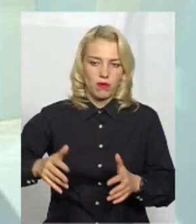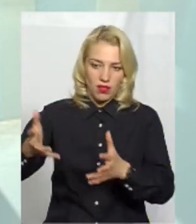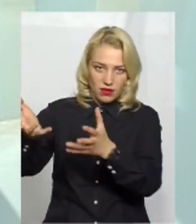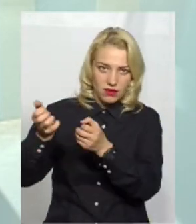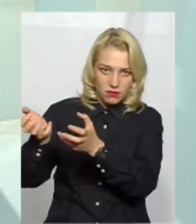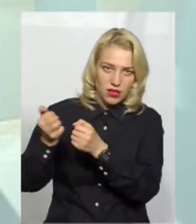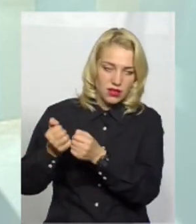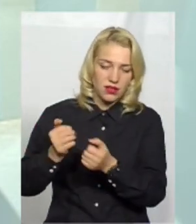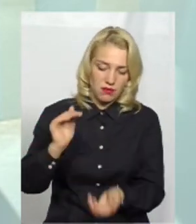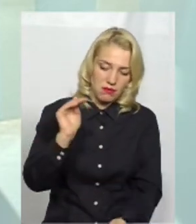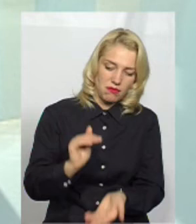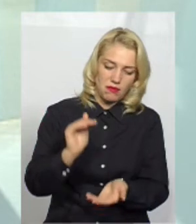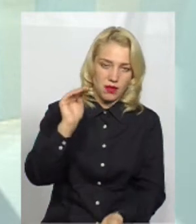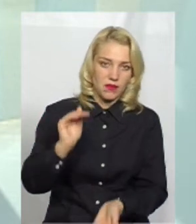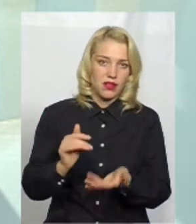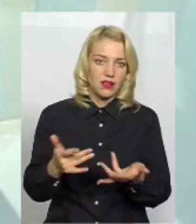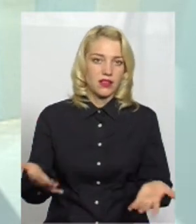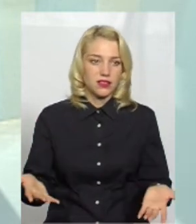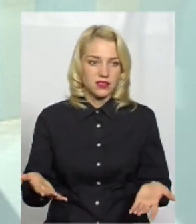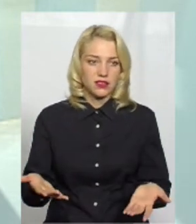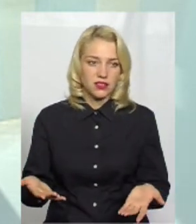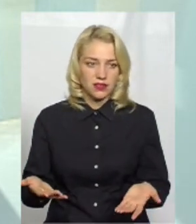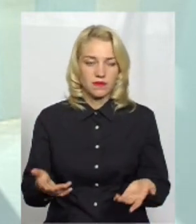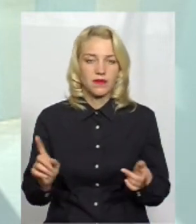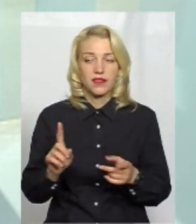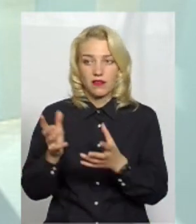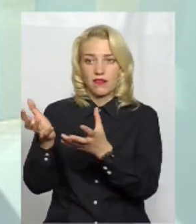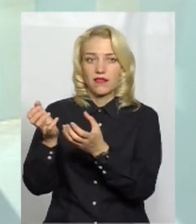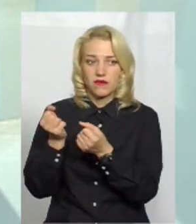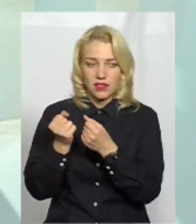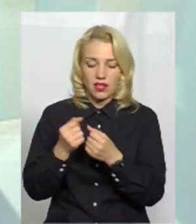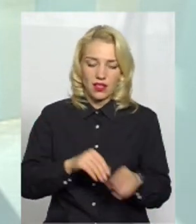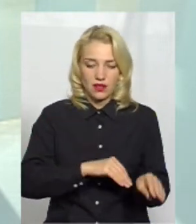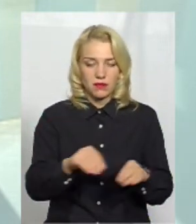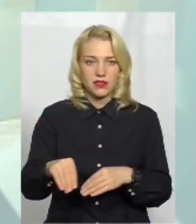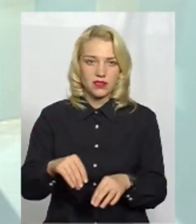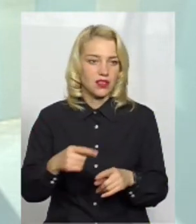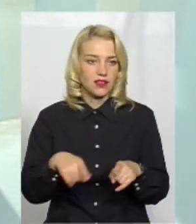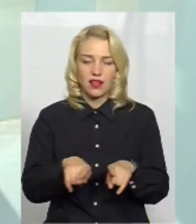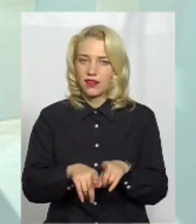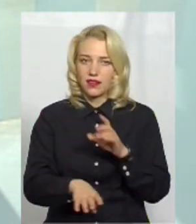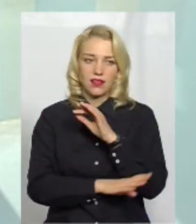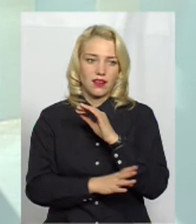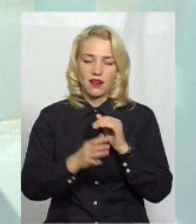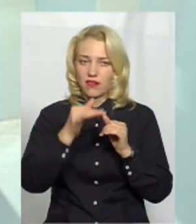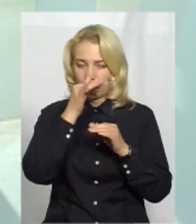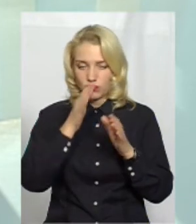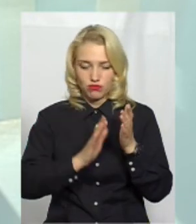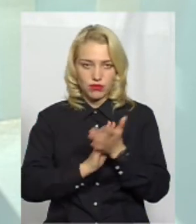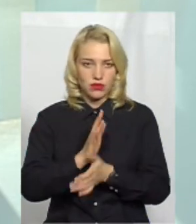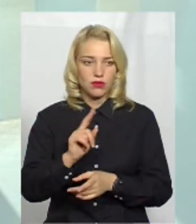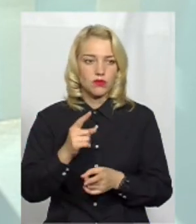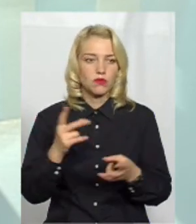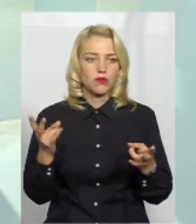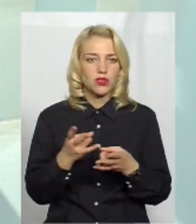викопували. Маленькі, різні, які в лісництві просто ростуть для викопки, і висаджували. Такі дерева, на жаль, не приживляються, тому що